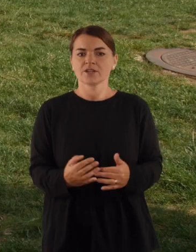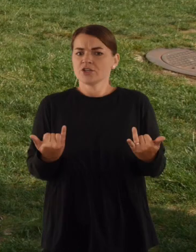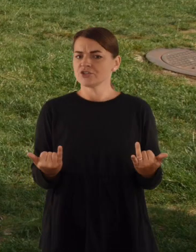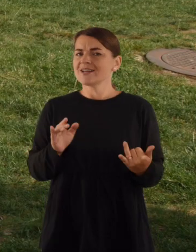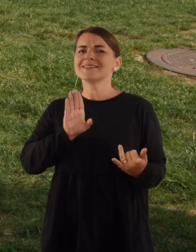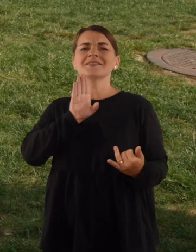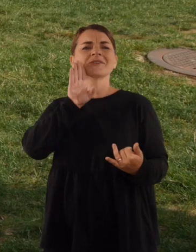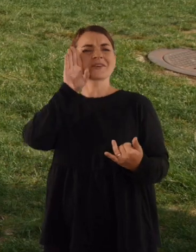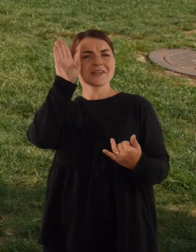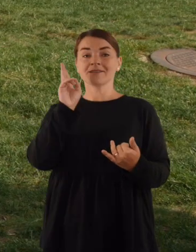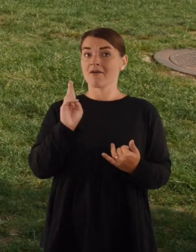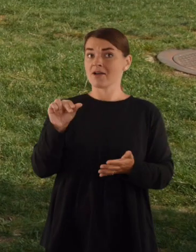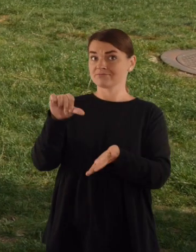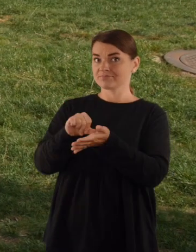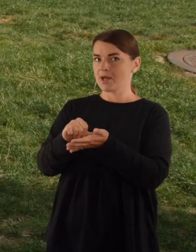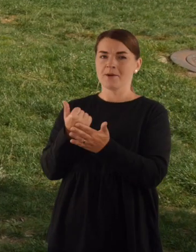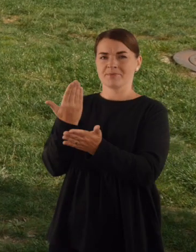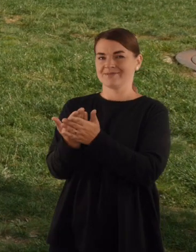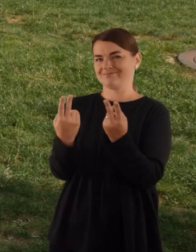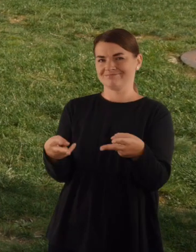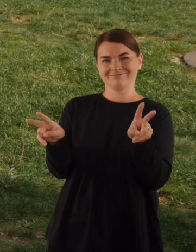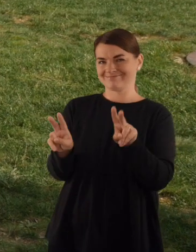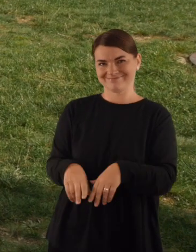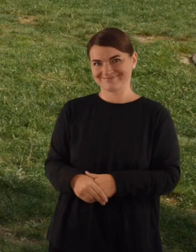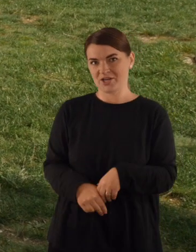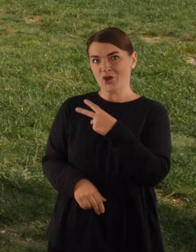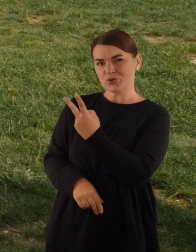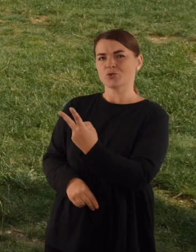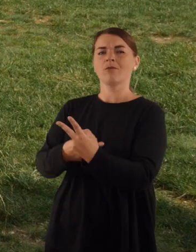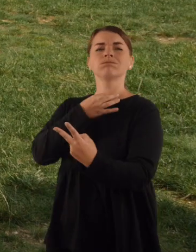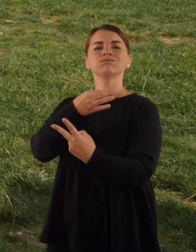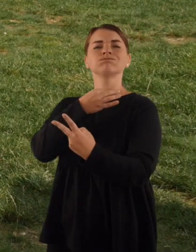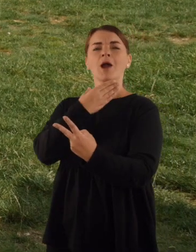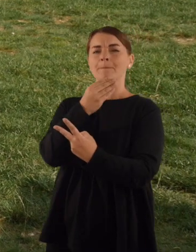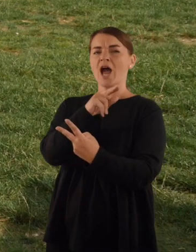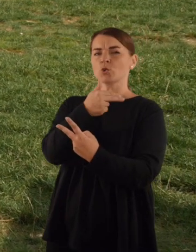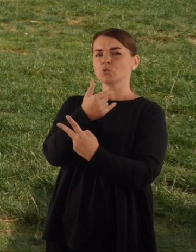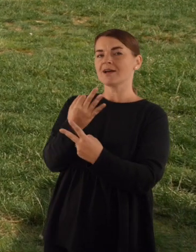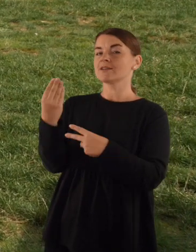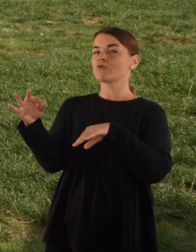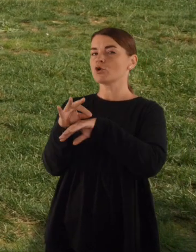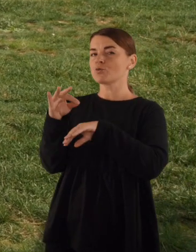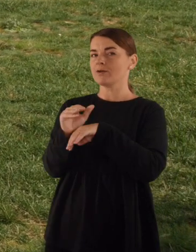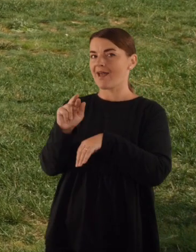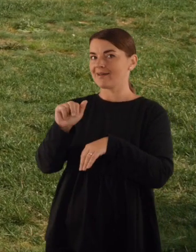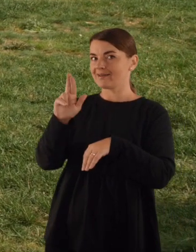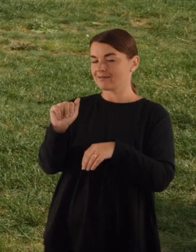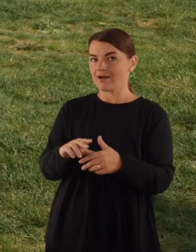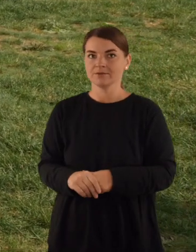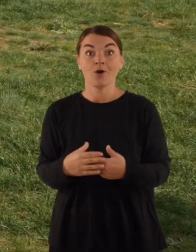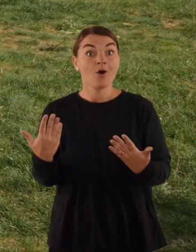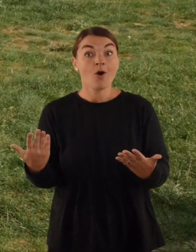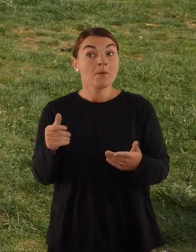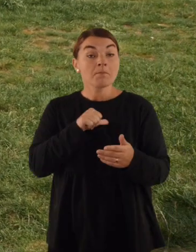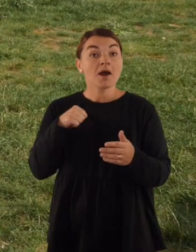Širit mūsų laidos jerojai – žmonės, kurių pristatinėti nereikia. Kas nežino balsingojo merūno ir žavios jo žmonos Erikos. O štai